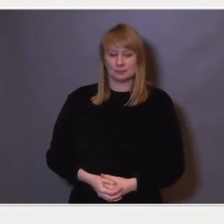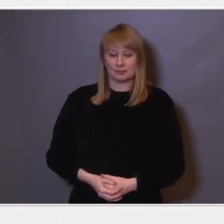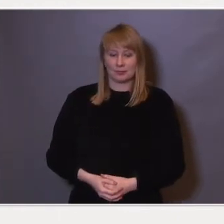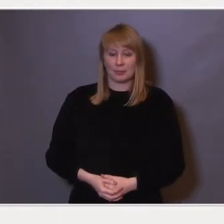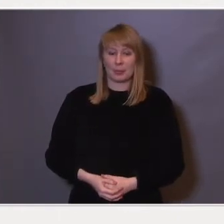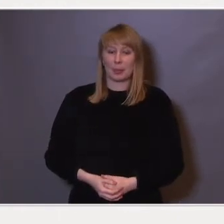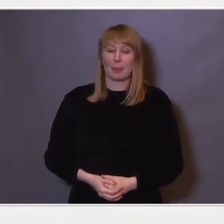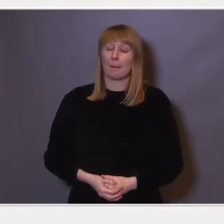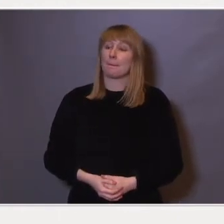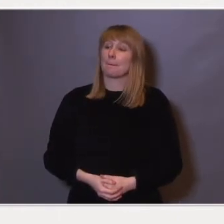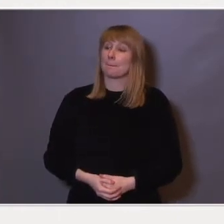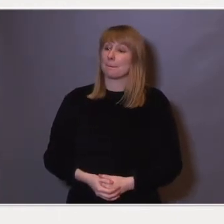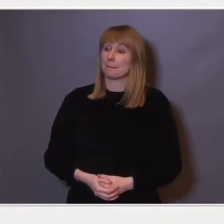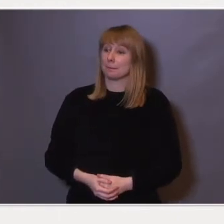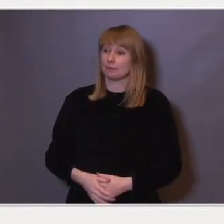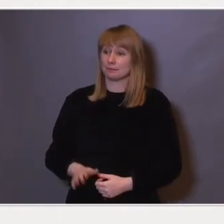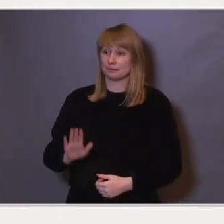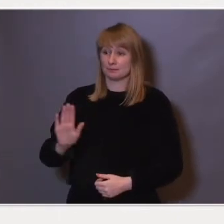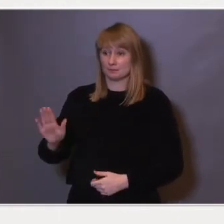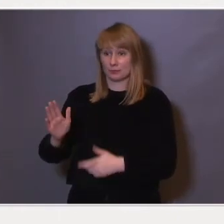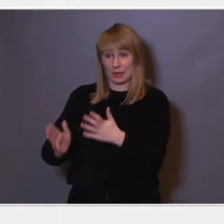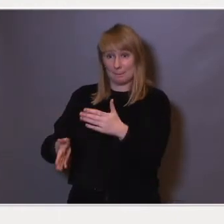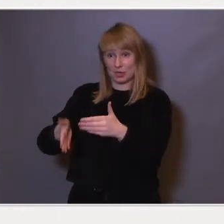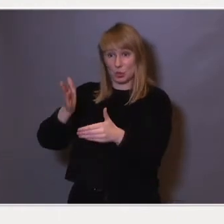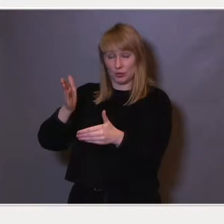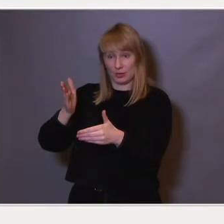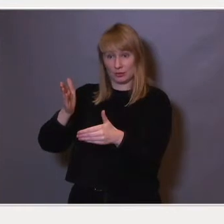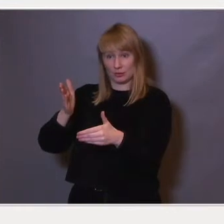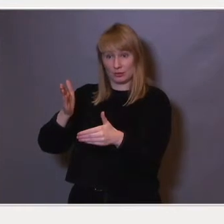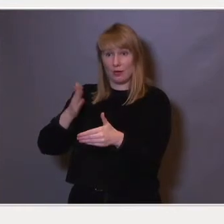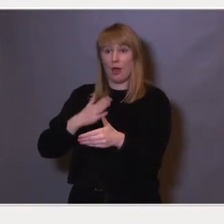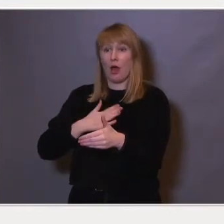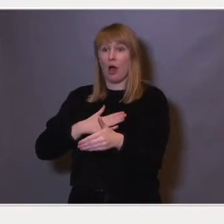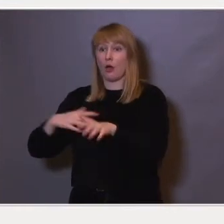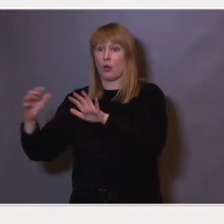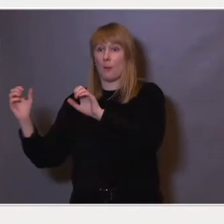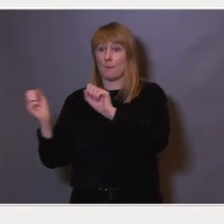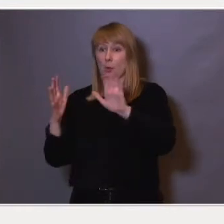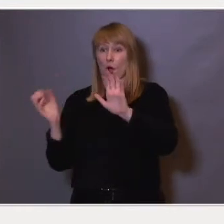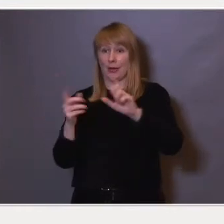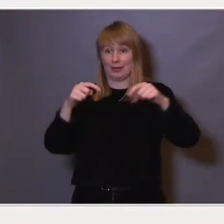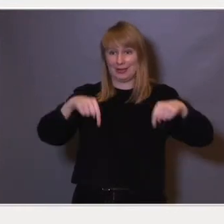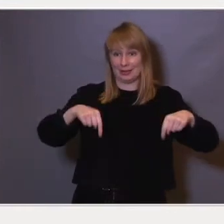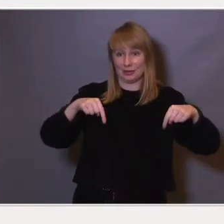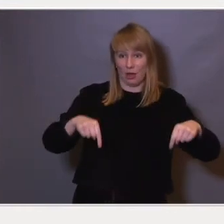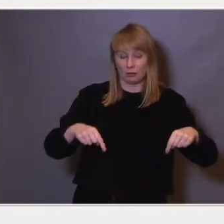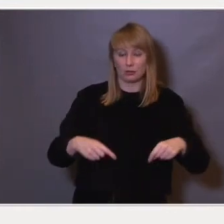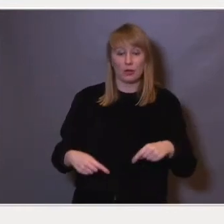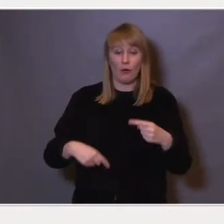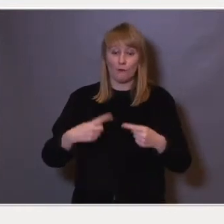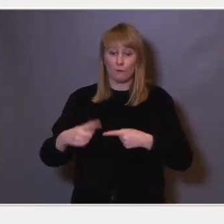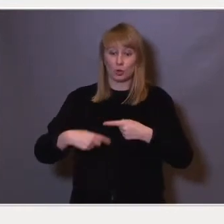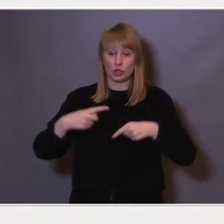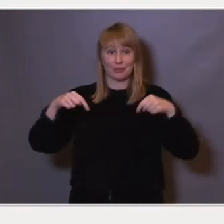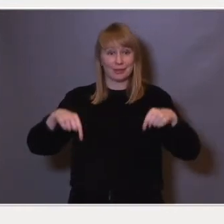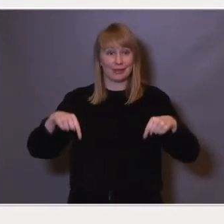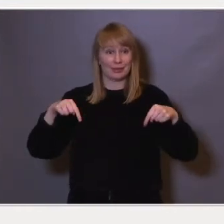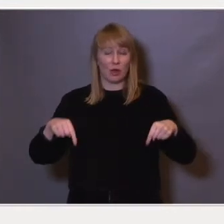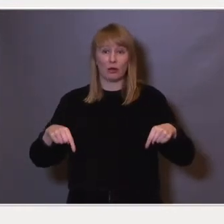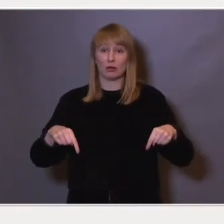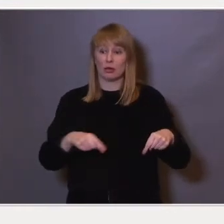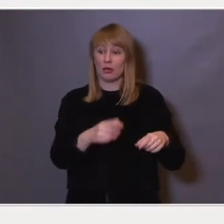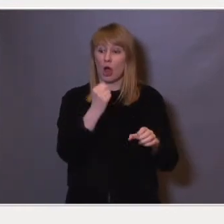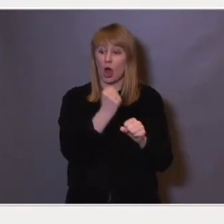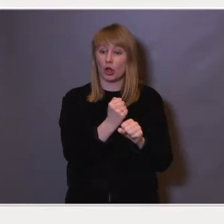Beslutninger som ble fattet den gangen, de har betydning i dag. Fremdeles er det folk i